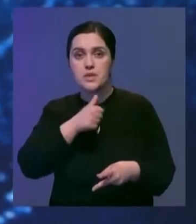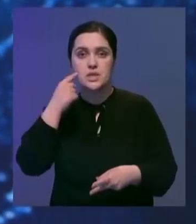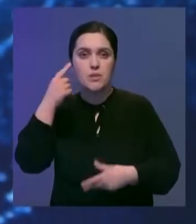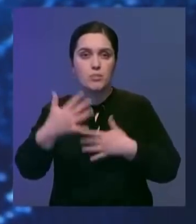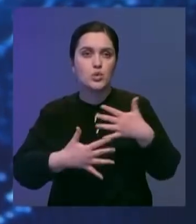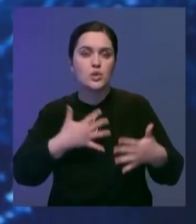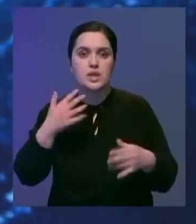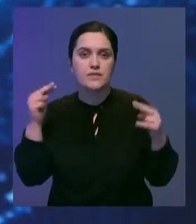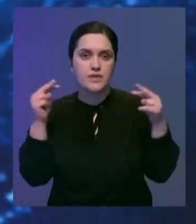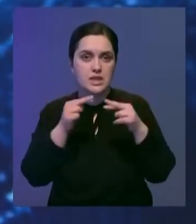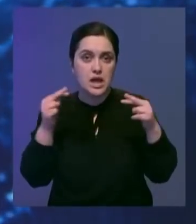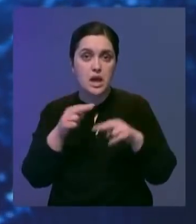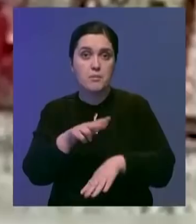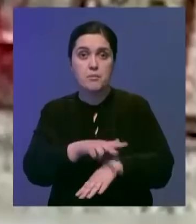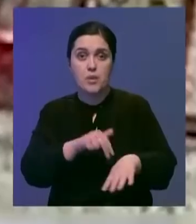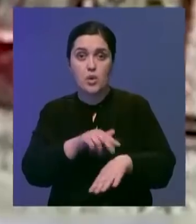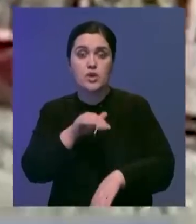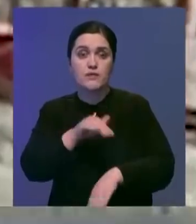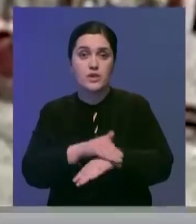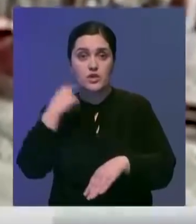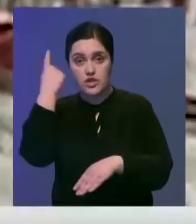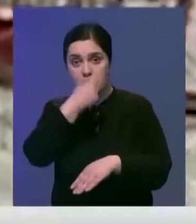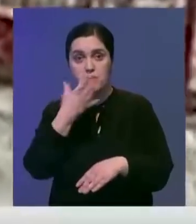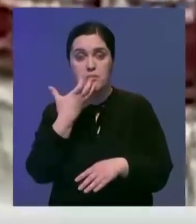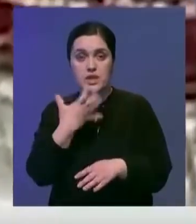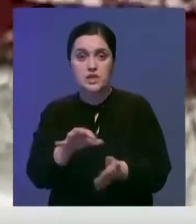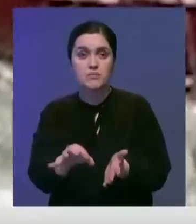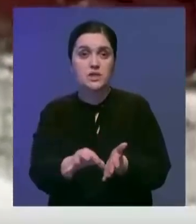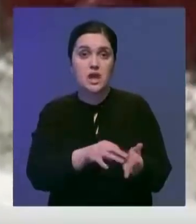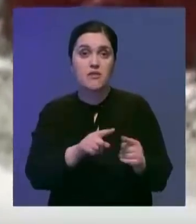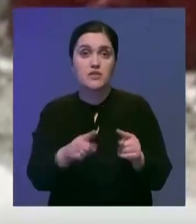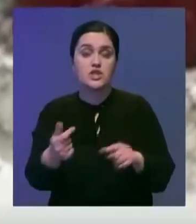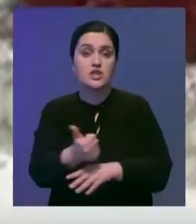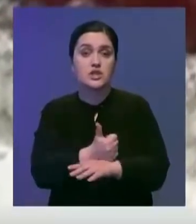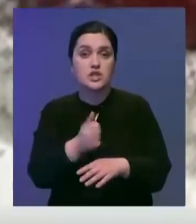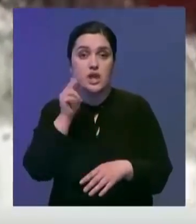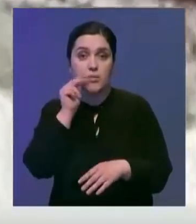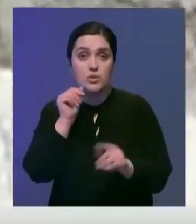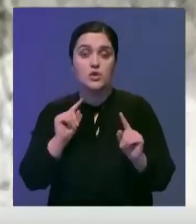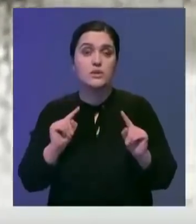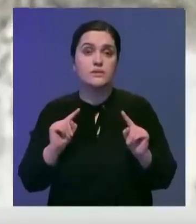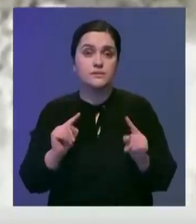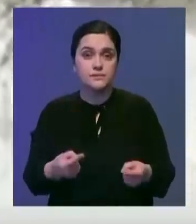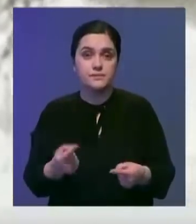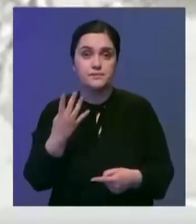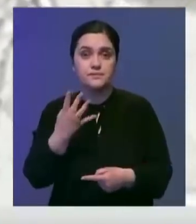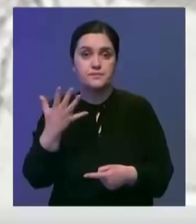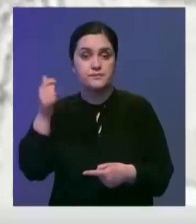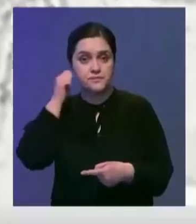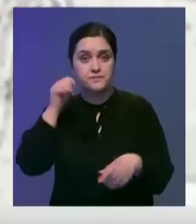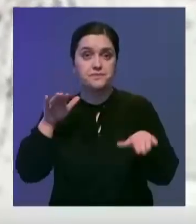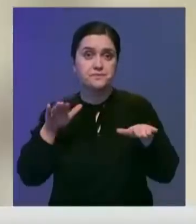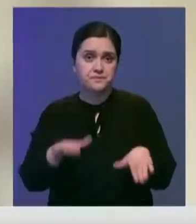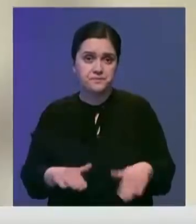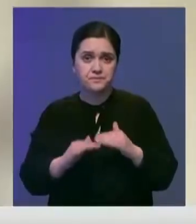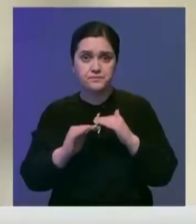пытался запутать свидетелей. Однако оперативники установили его личность по горячим следам. В течение часа мужчину задержали. Оказалось,